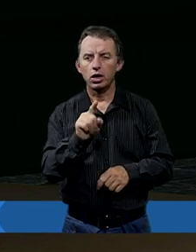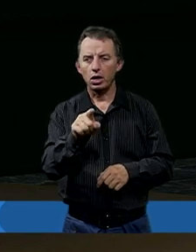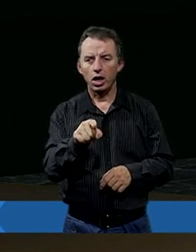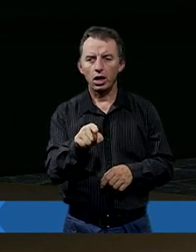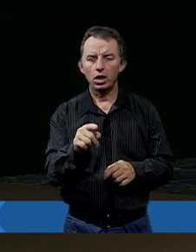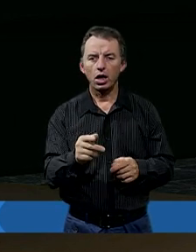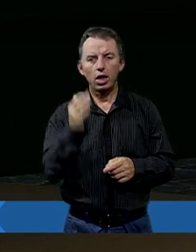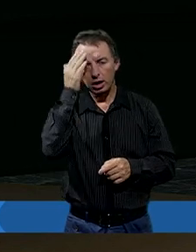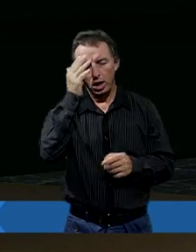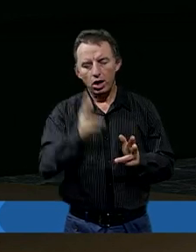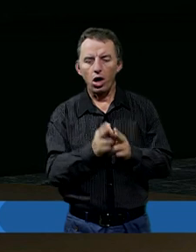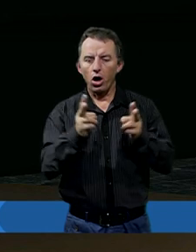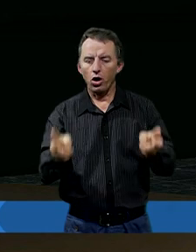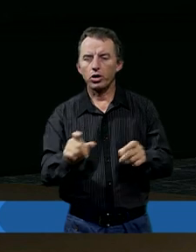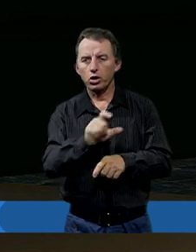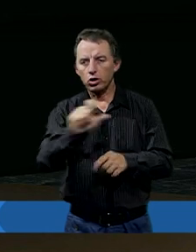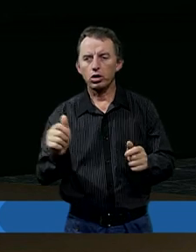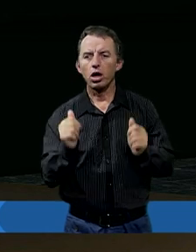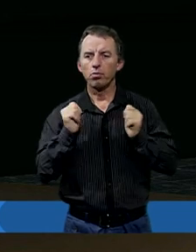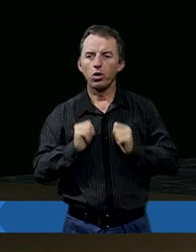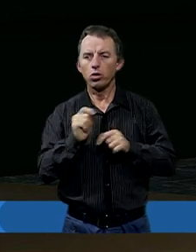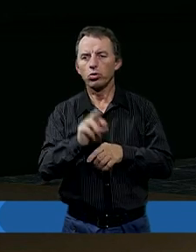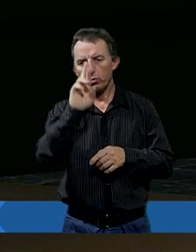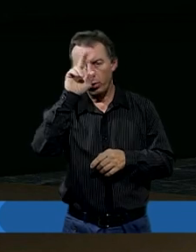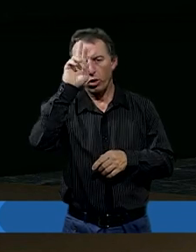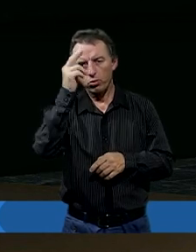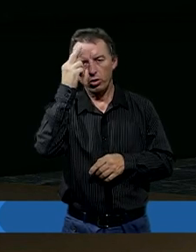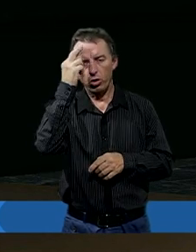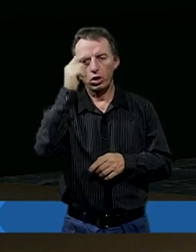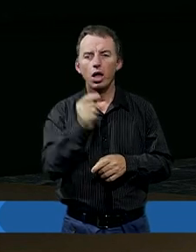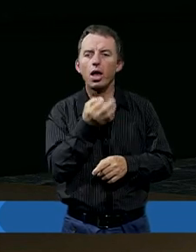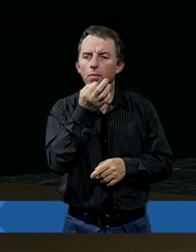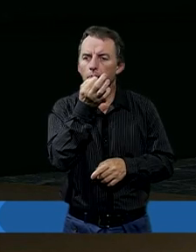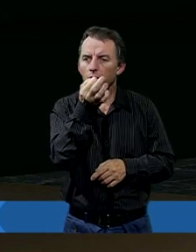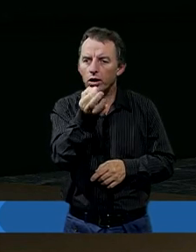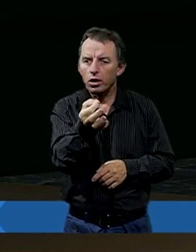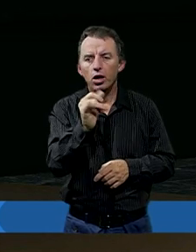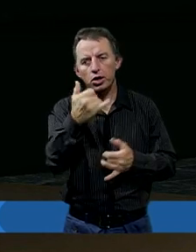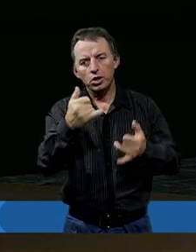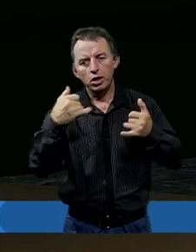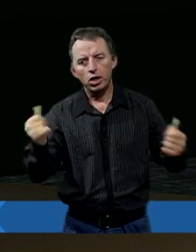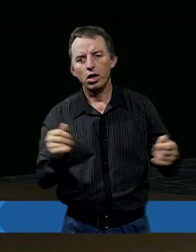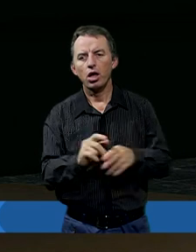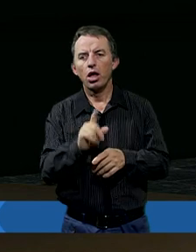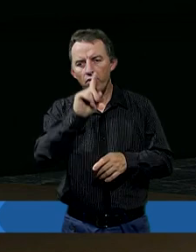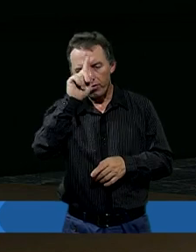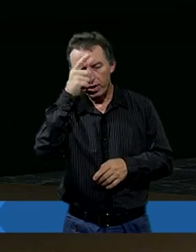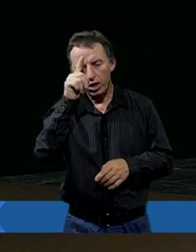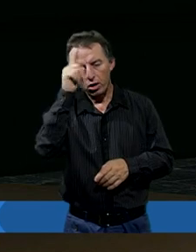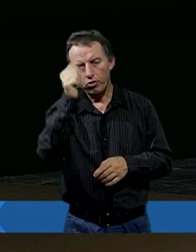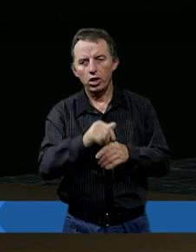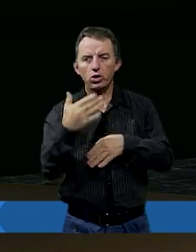okres czasu, kiedy tak ludzie pojmują. stykamy się z czym innym, kiedy filozofia